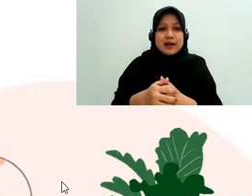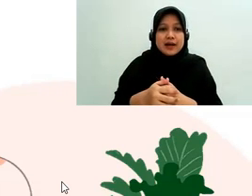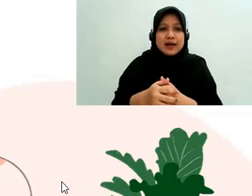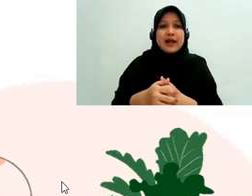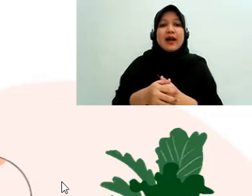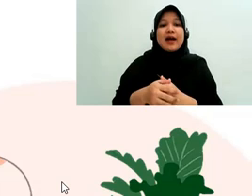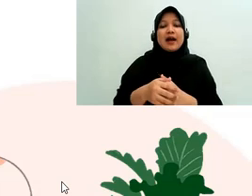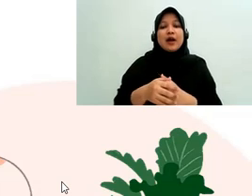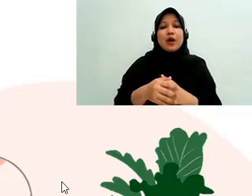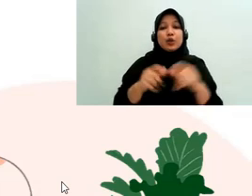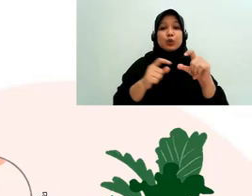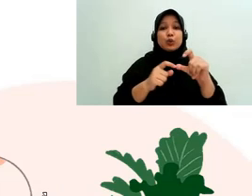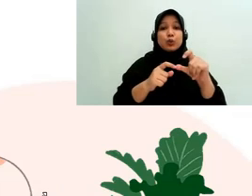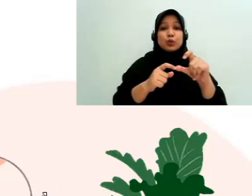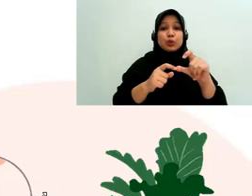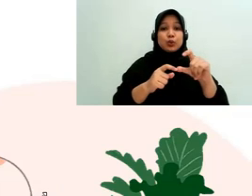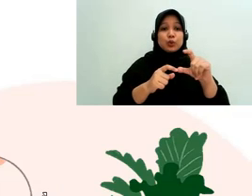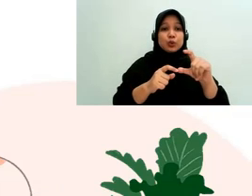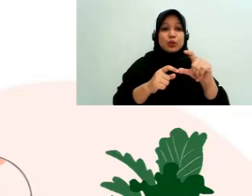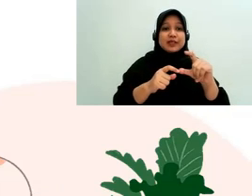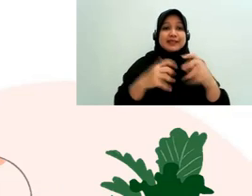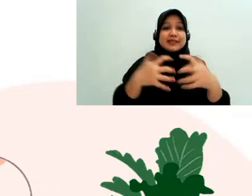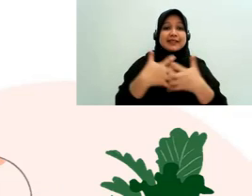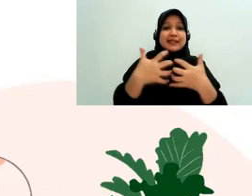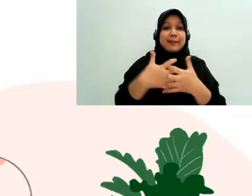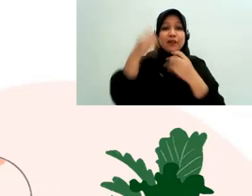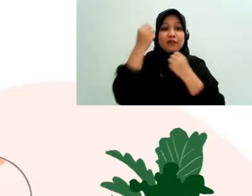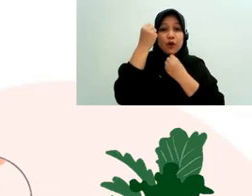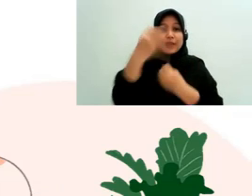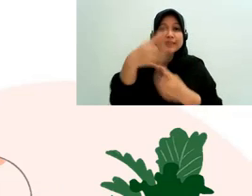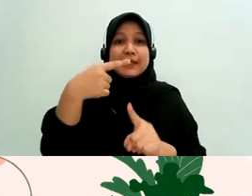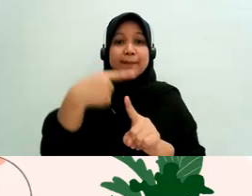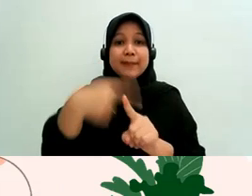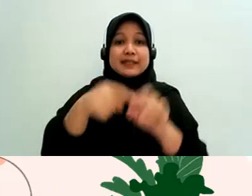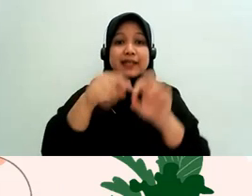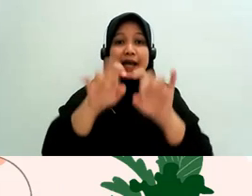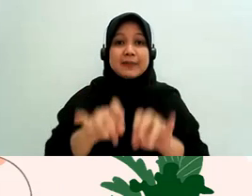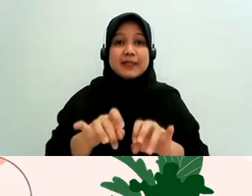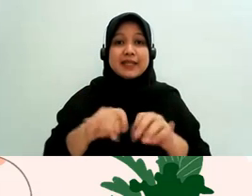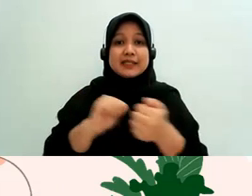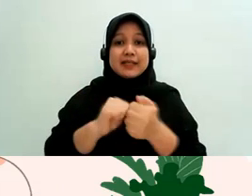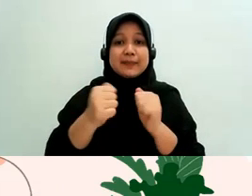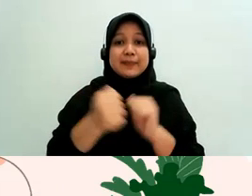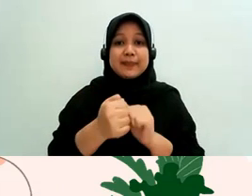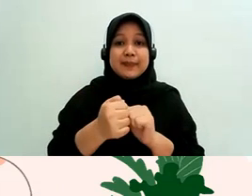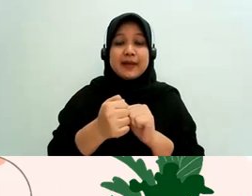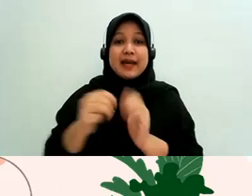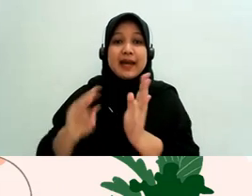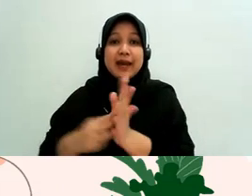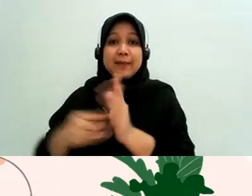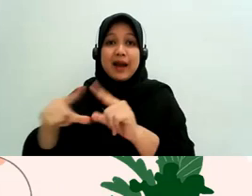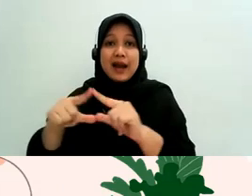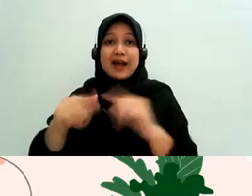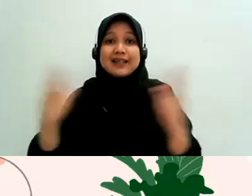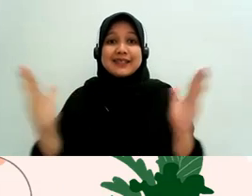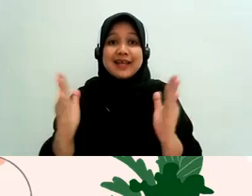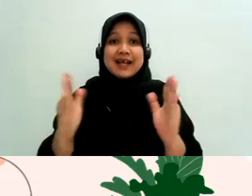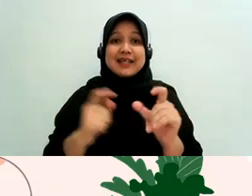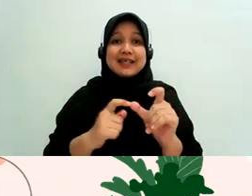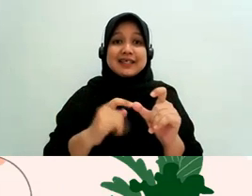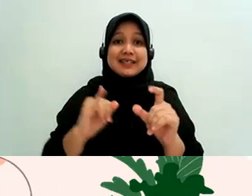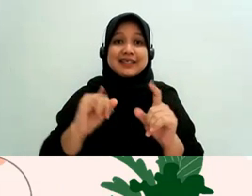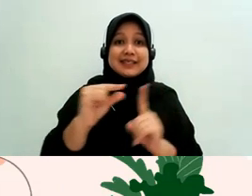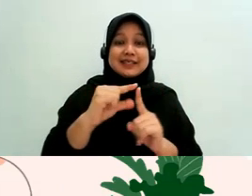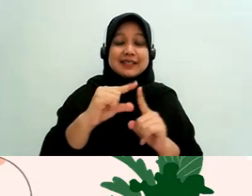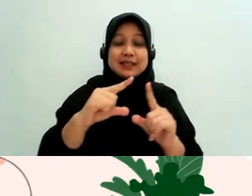atau siap MA ini kalau teman-teman ini saya tidak nulis URL-nya ya tapi teman-teman googling saja pasti akan langsung muncul URL